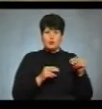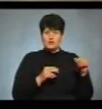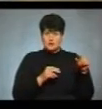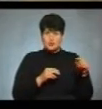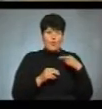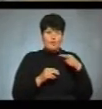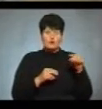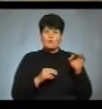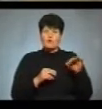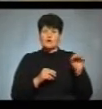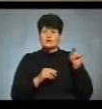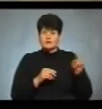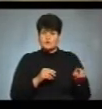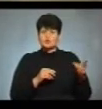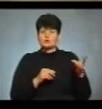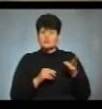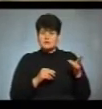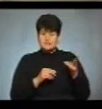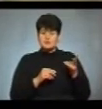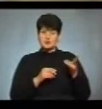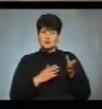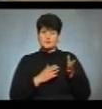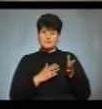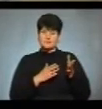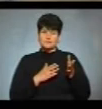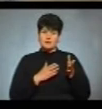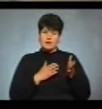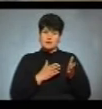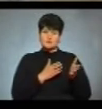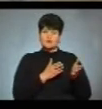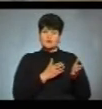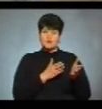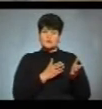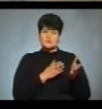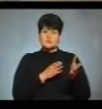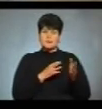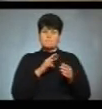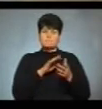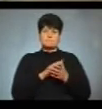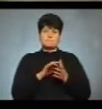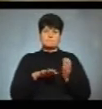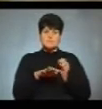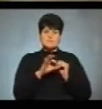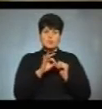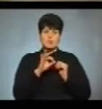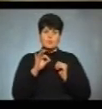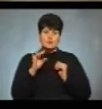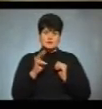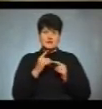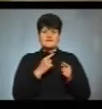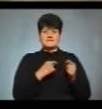про те, що, власне, потрібно акцентуватися на місії ООН, на відновлення